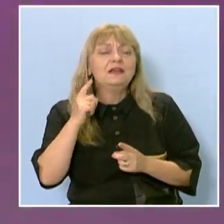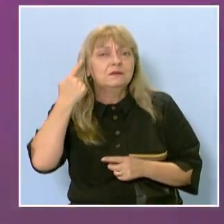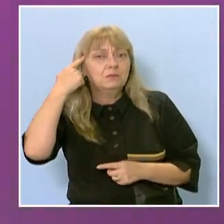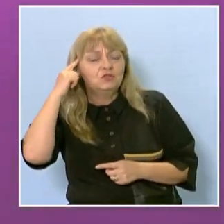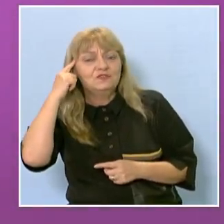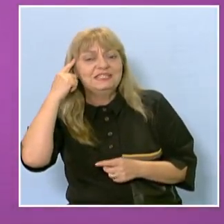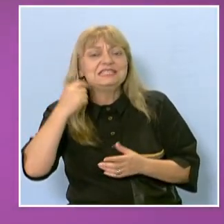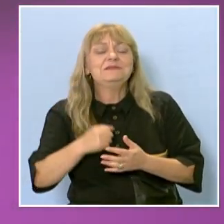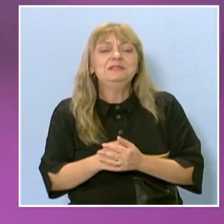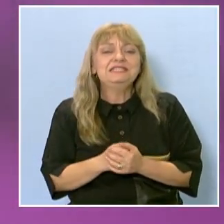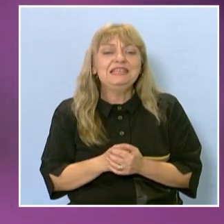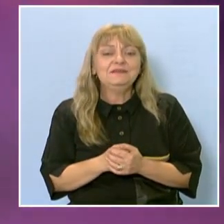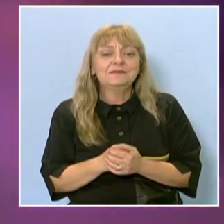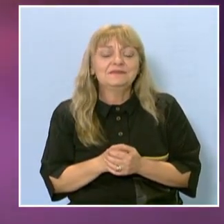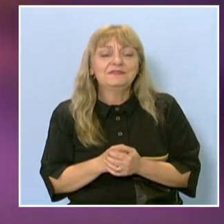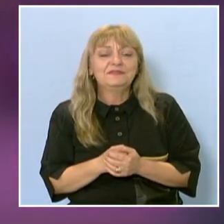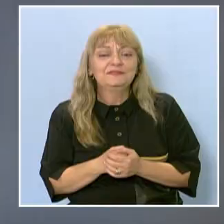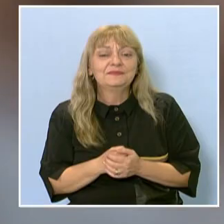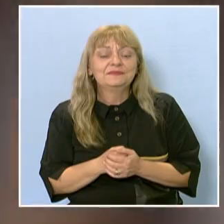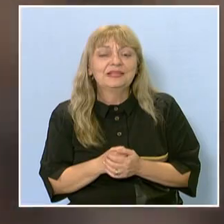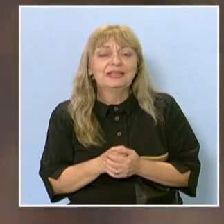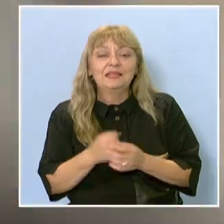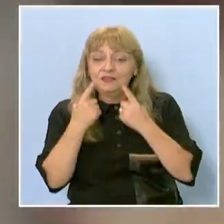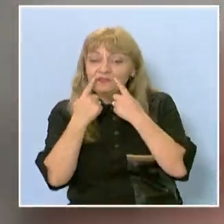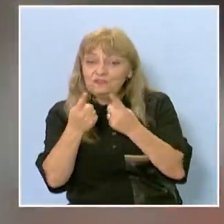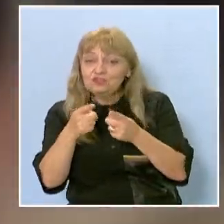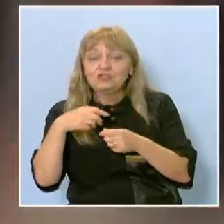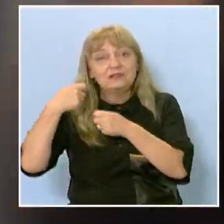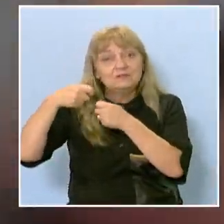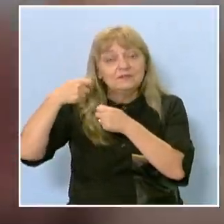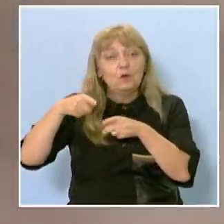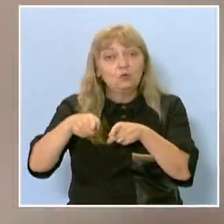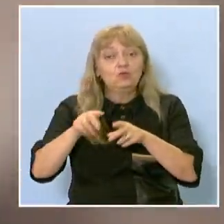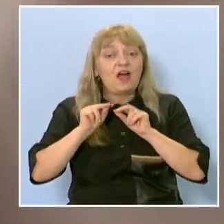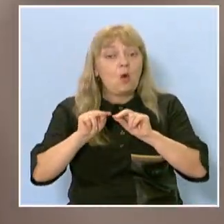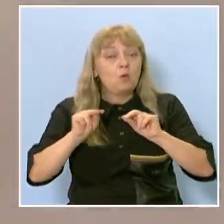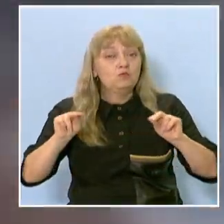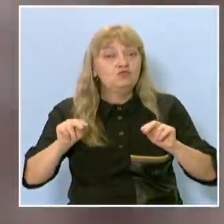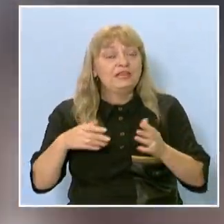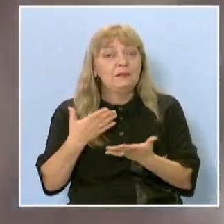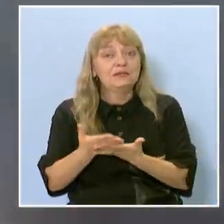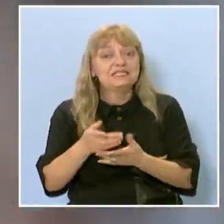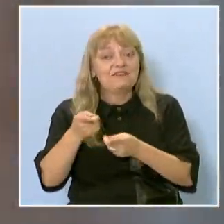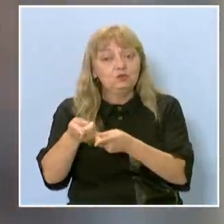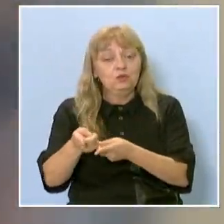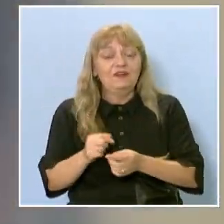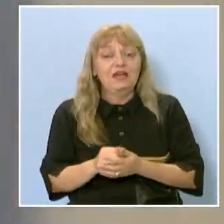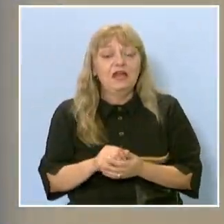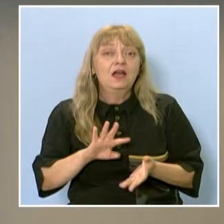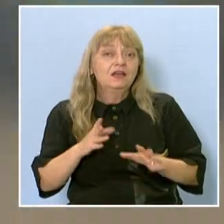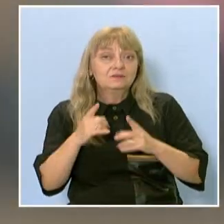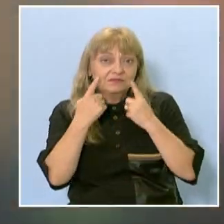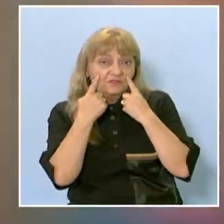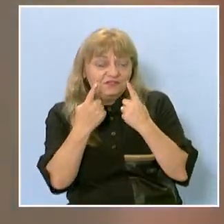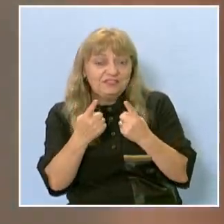зрители в момента точно виждат кадри от това обучение, предоставени от вас. Да. И вероятно, като ги виждате